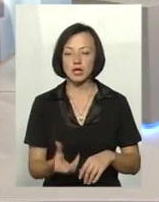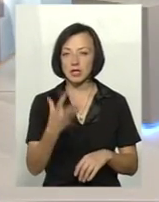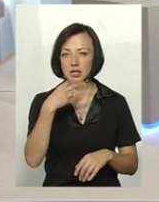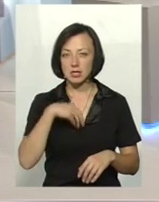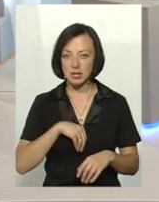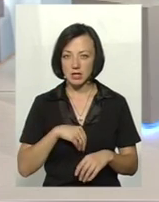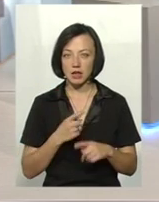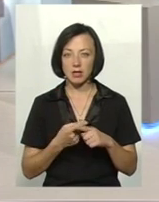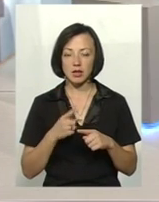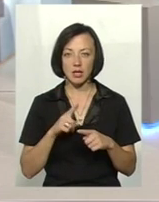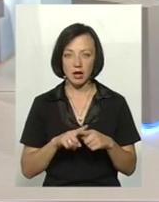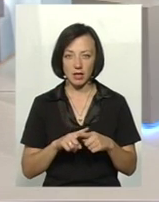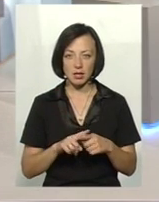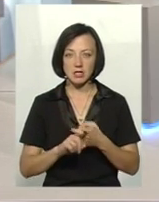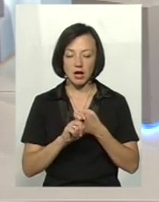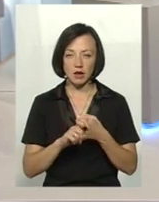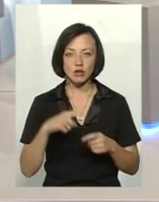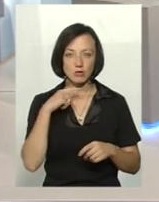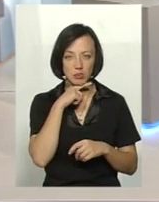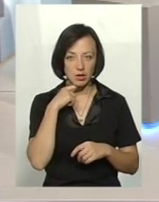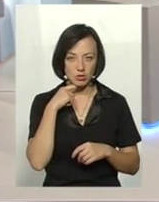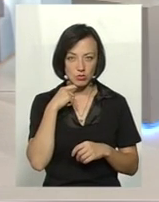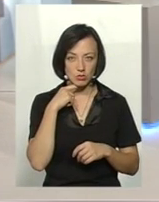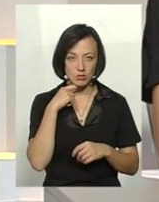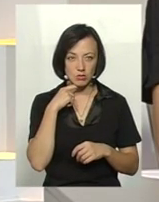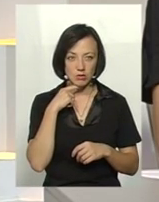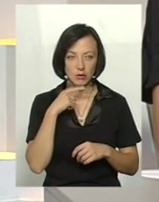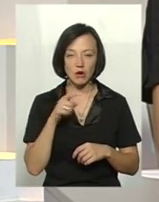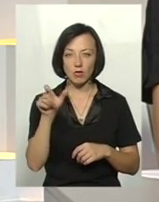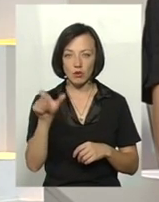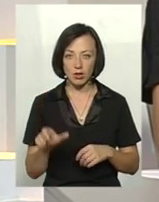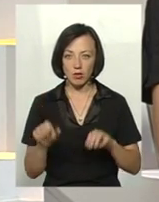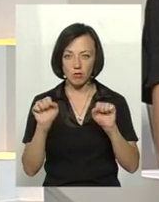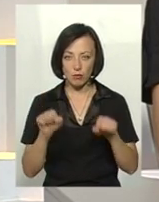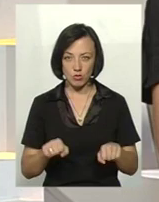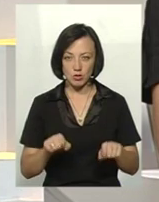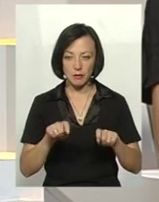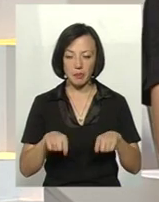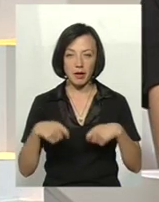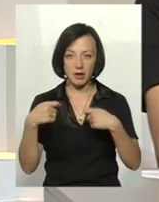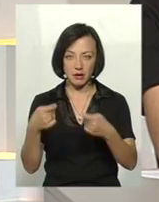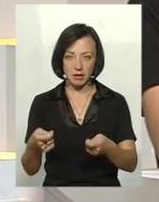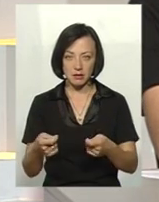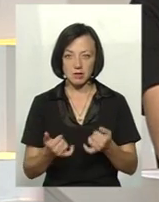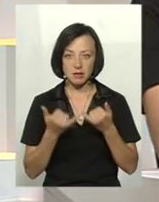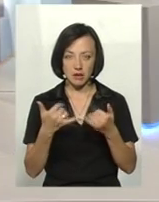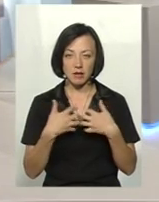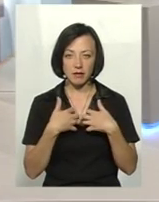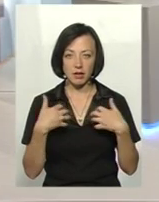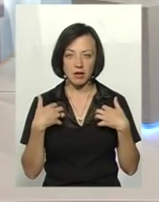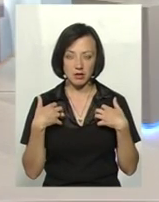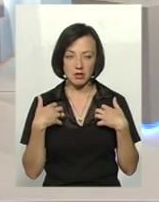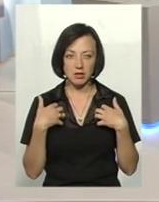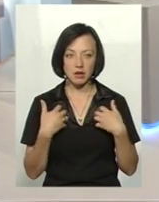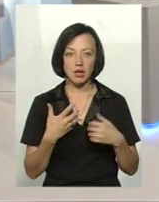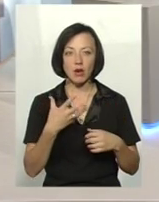отаке заражене м'ясо, вона може стати переносником для тварини небезпечної?